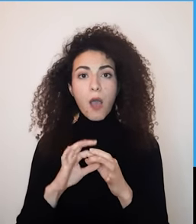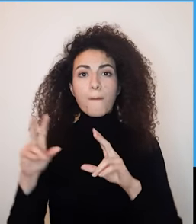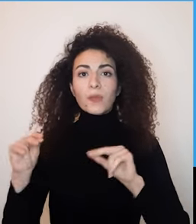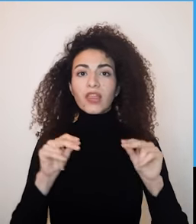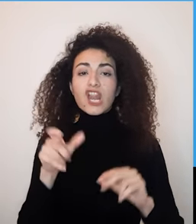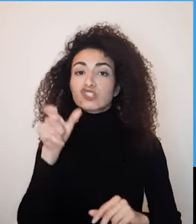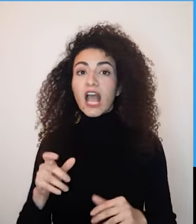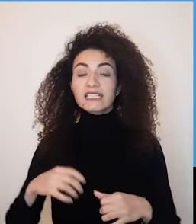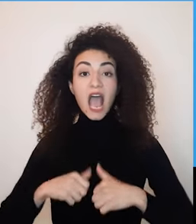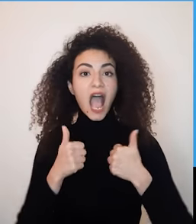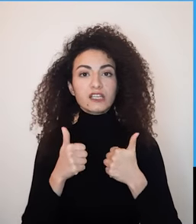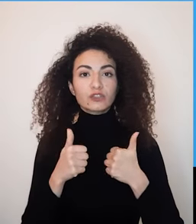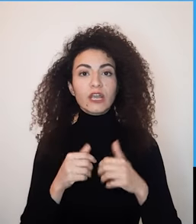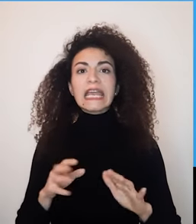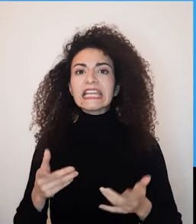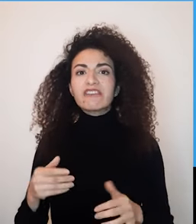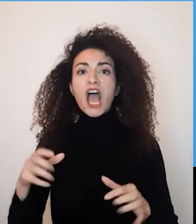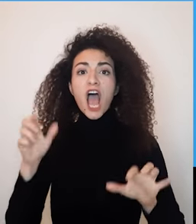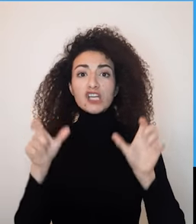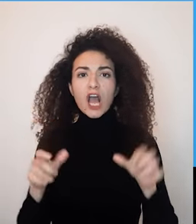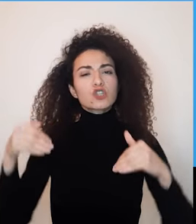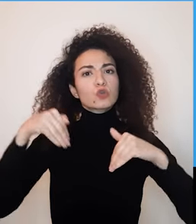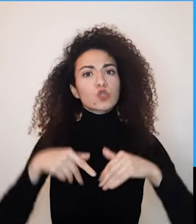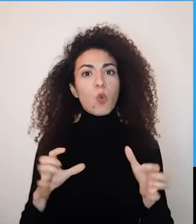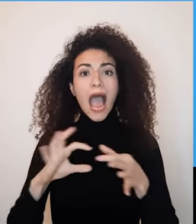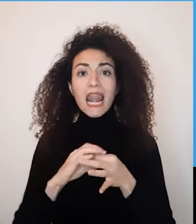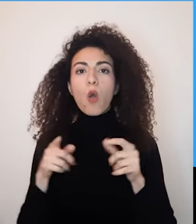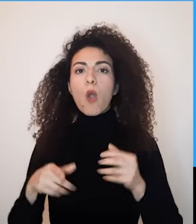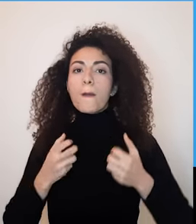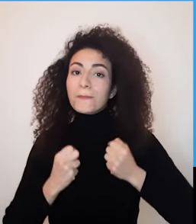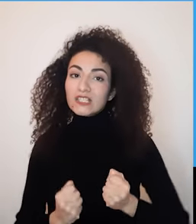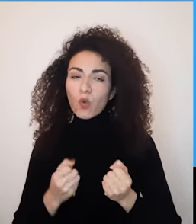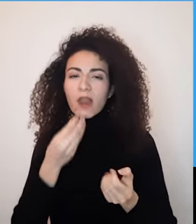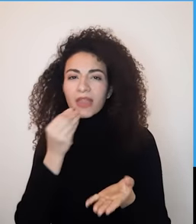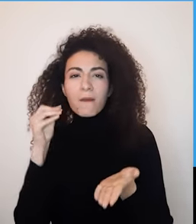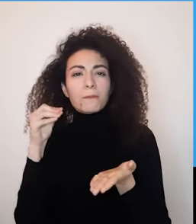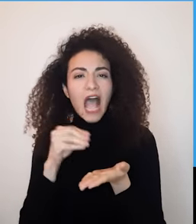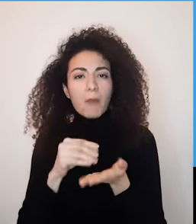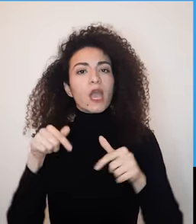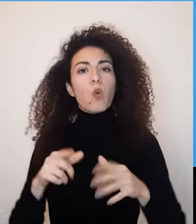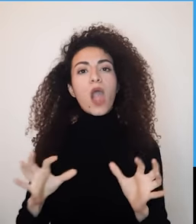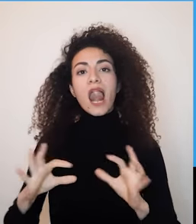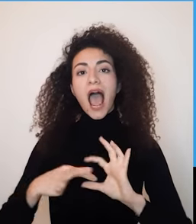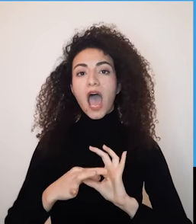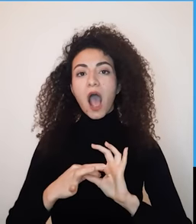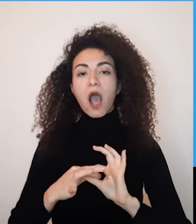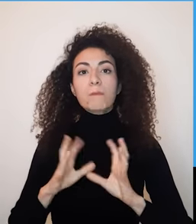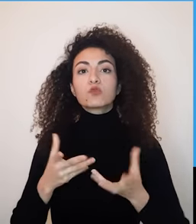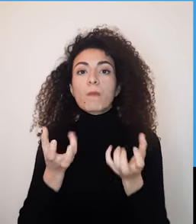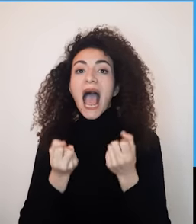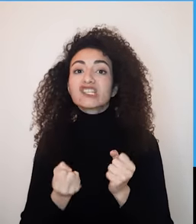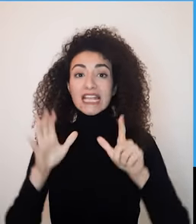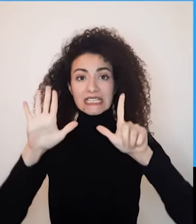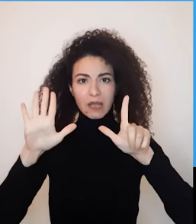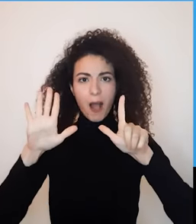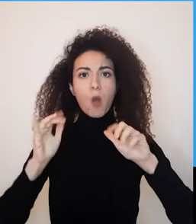العلاقة ككائن حي وكيف إنه كل شخص مننا مسؤول عن تغذية العلاقة من خلال حاجات العلائقية